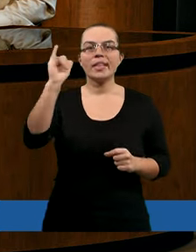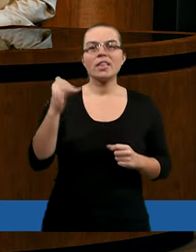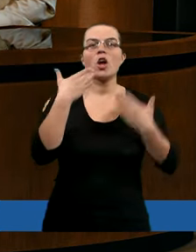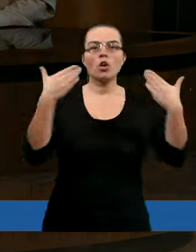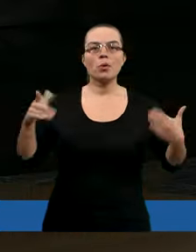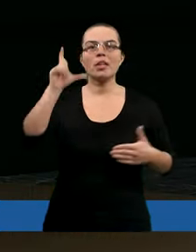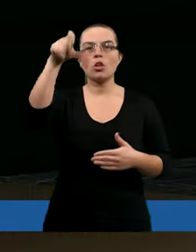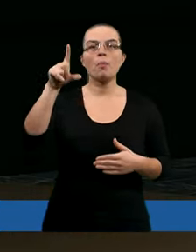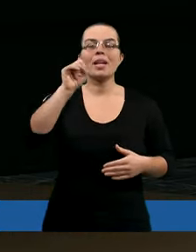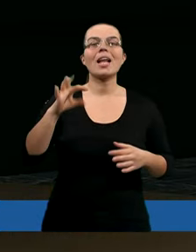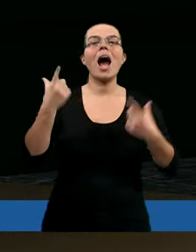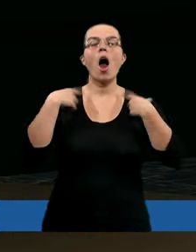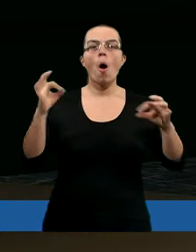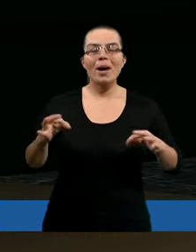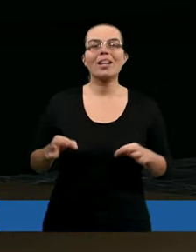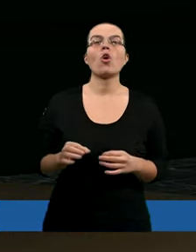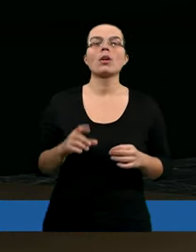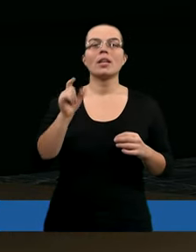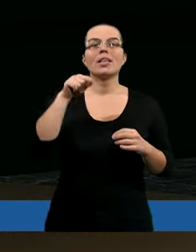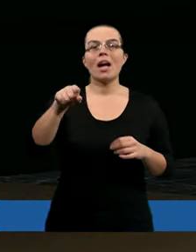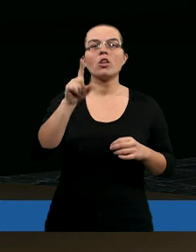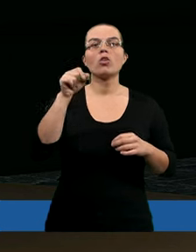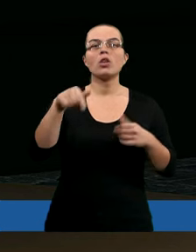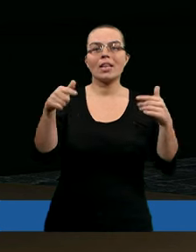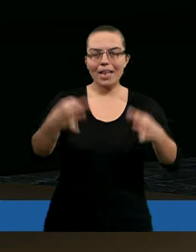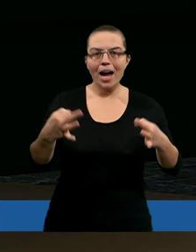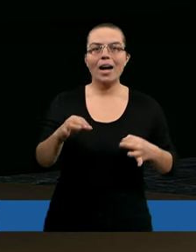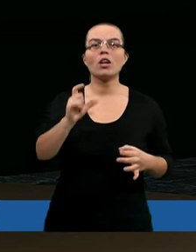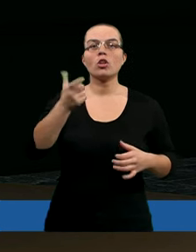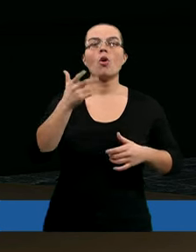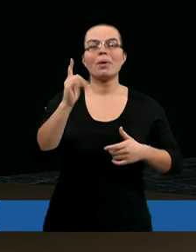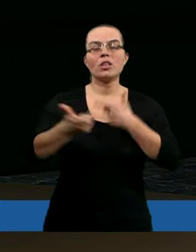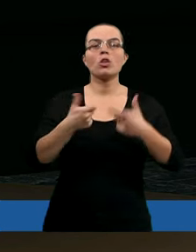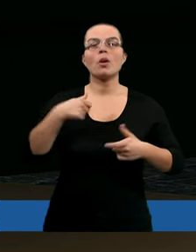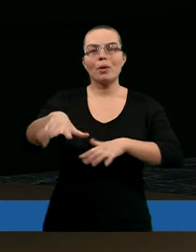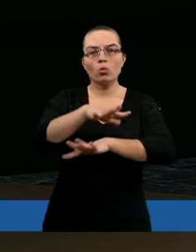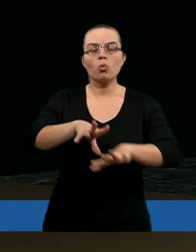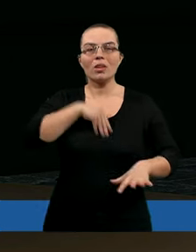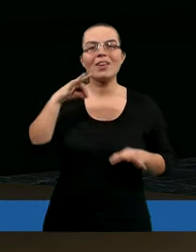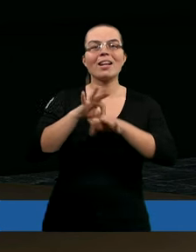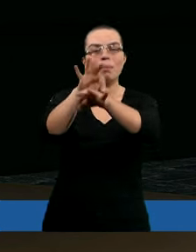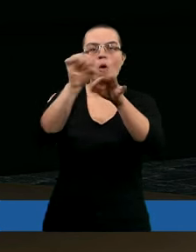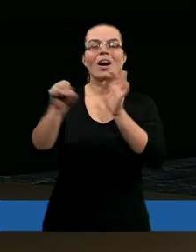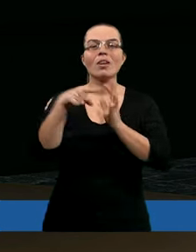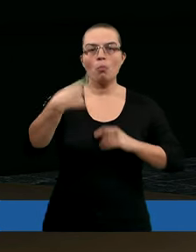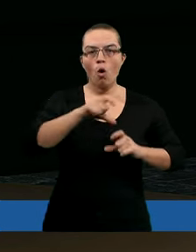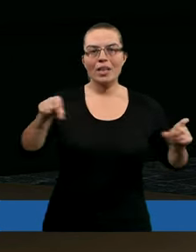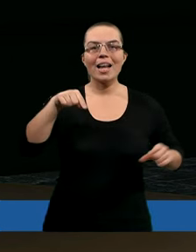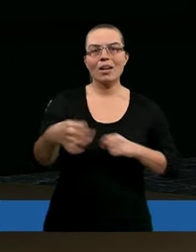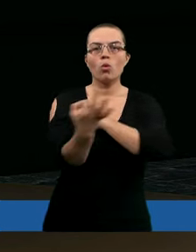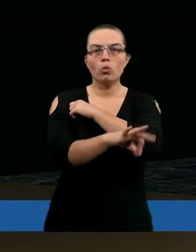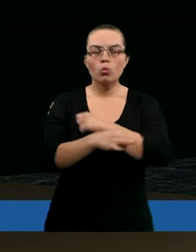Dziękujemy Ci za Twoje obietnice. Prosimy, żeby teraz Twój Duch Święty prowadził nas podczas tego studium.